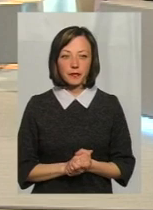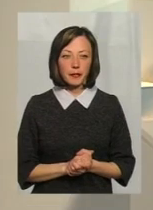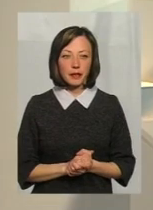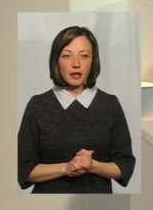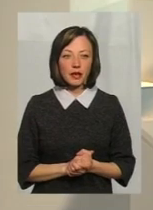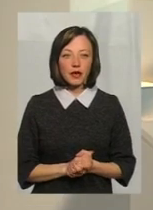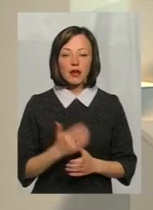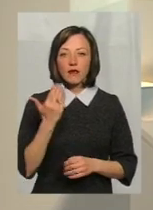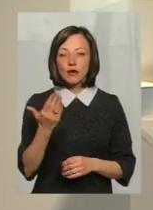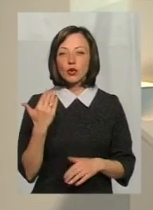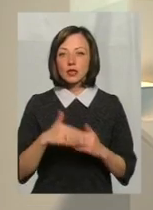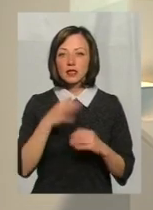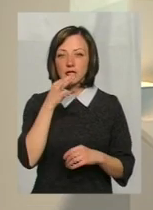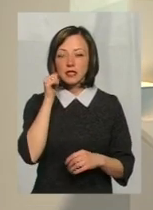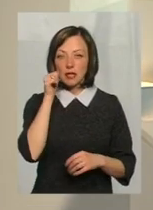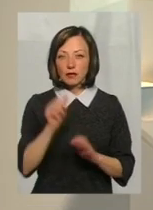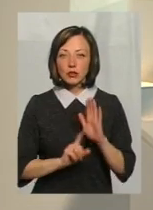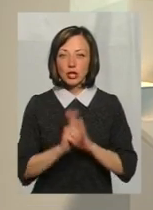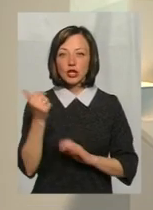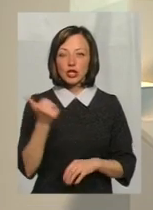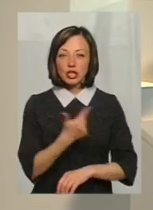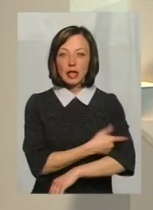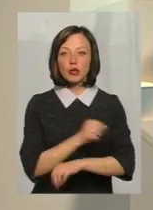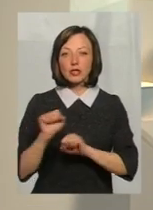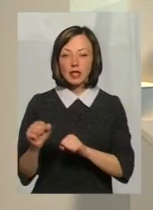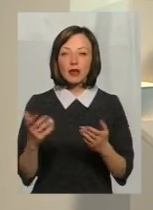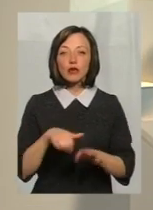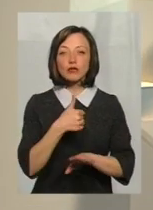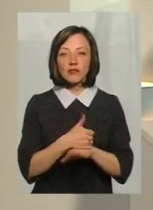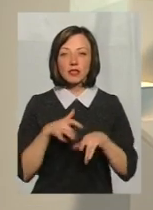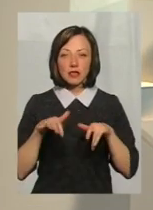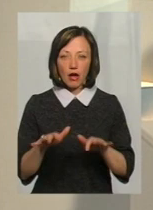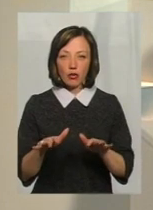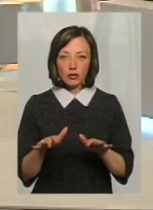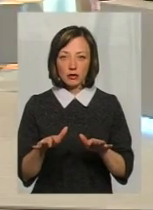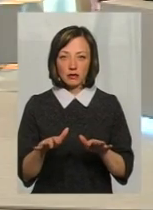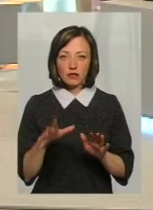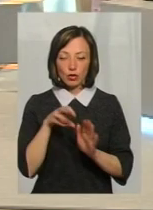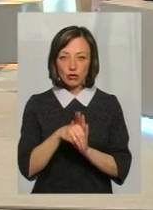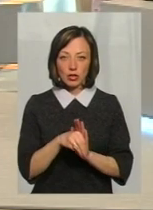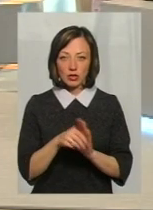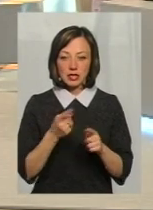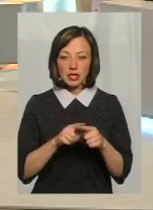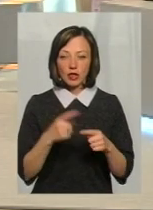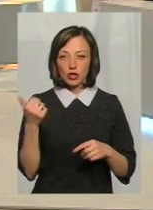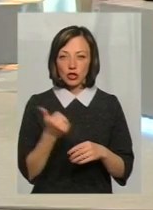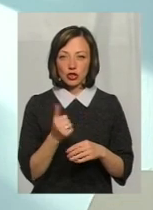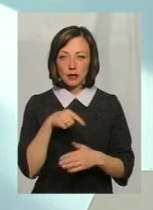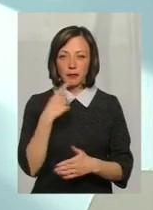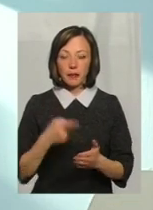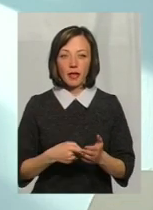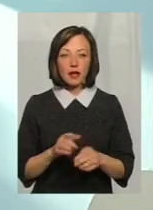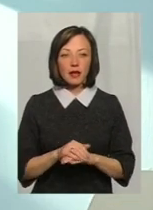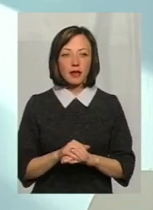так, як ви вже зуважили, що завтра починається тиждень імунізації, І які основні заходи включають в цей тиждень? Ну,